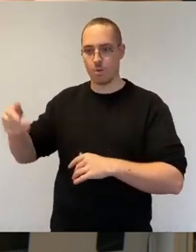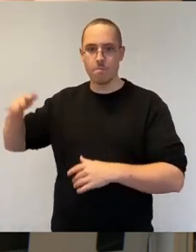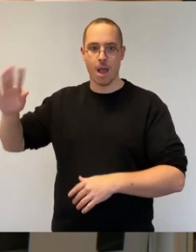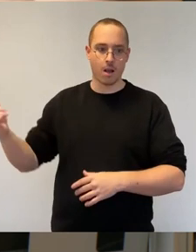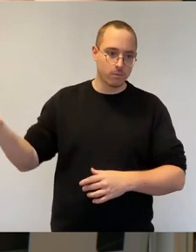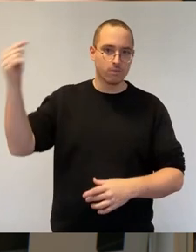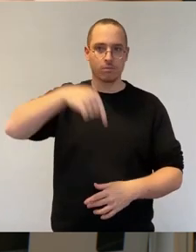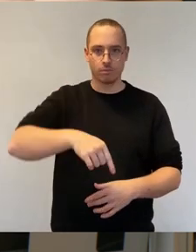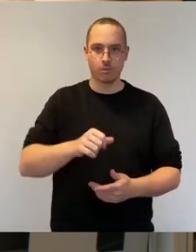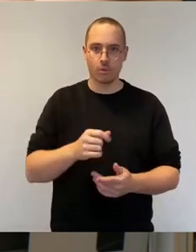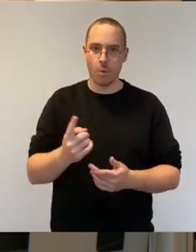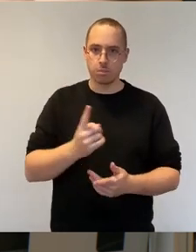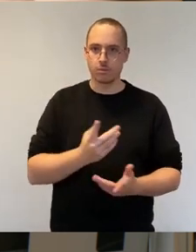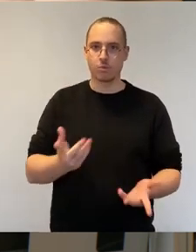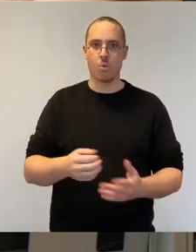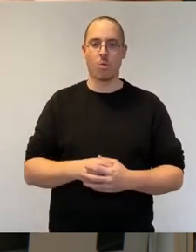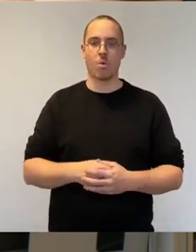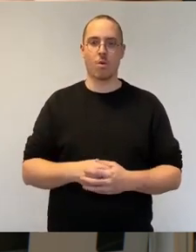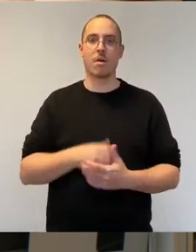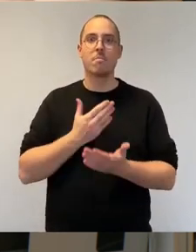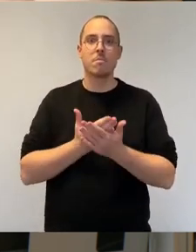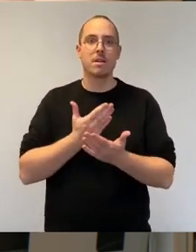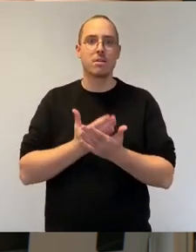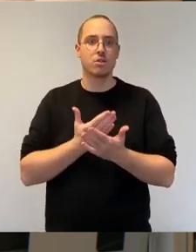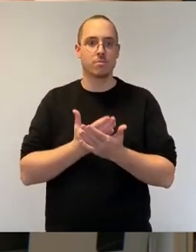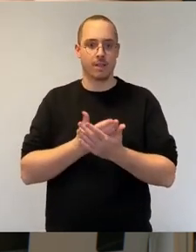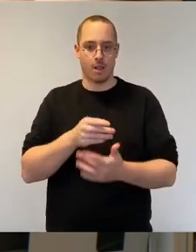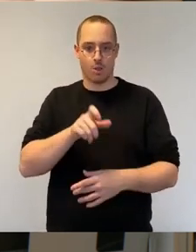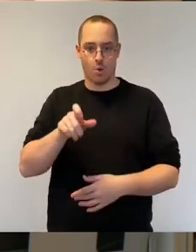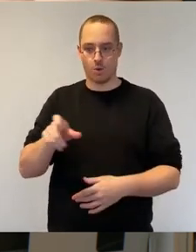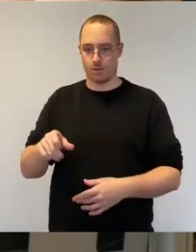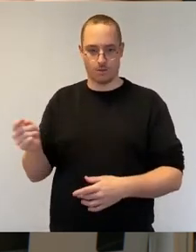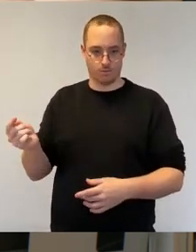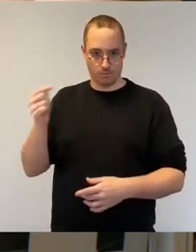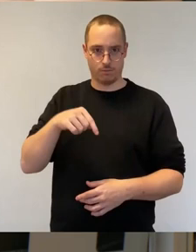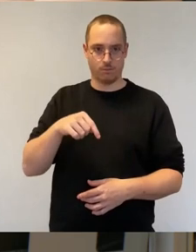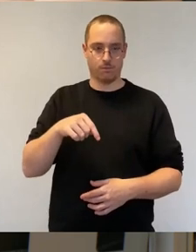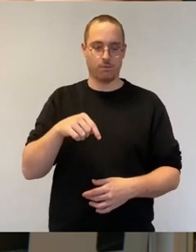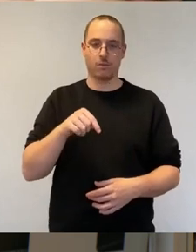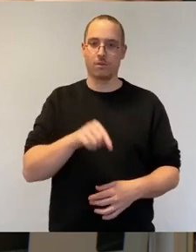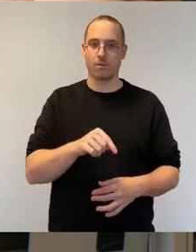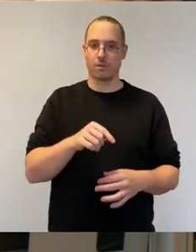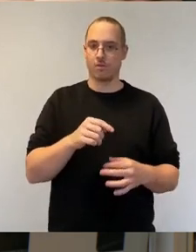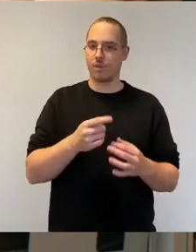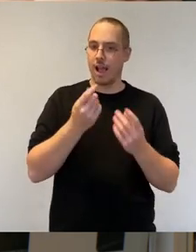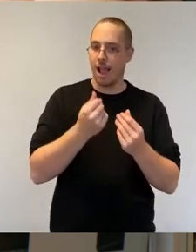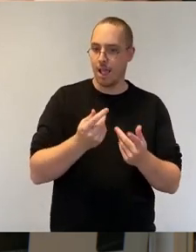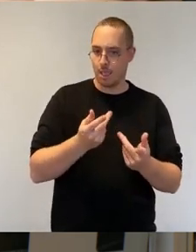unterstützen, nicht mehr unterstützen können, dann bleibt denen, wenn sie überleben wollen, ja eigentlich auch nichts anderes übrig, als zu fliehen.